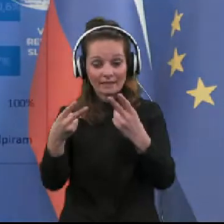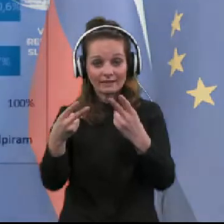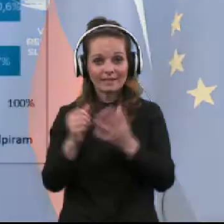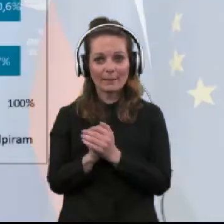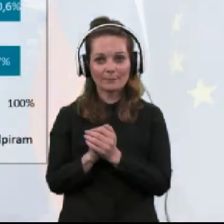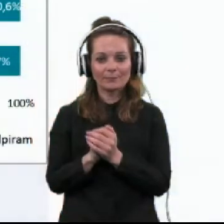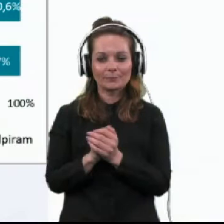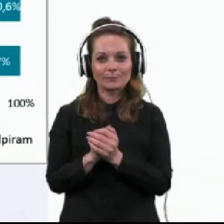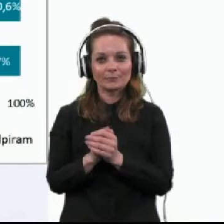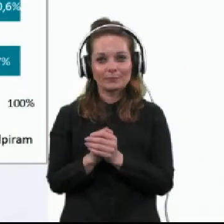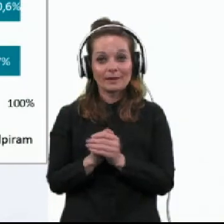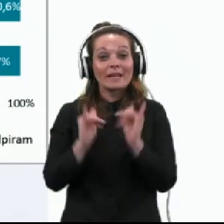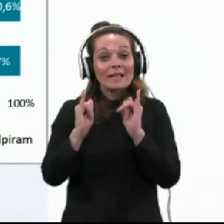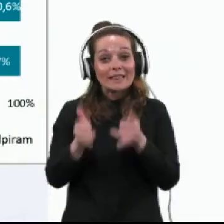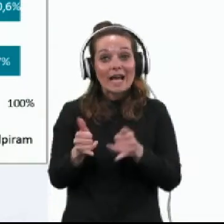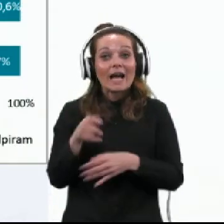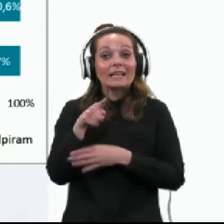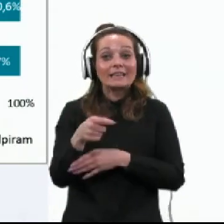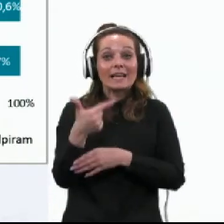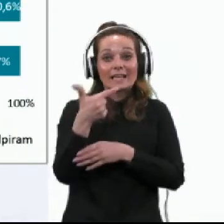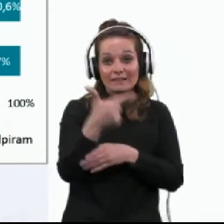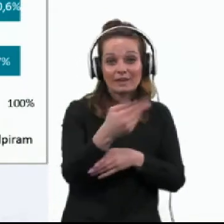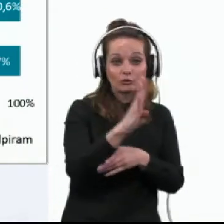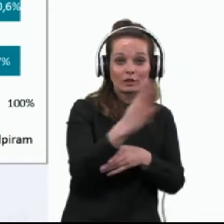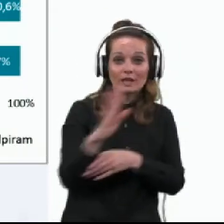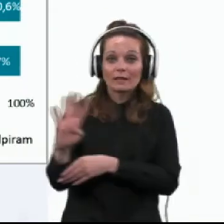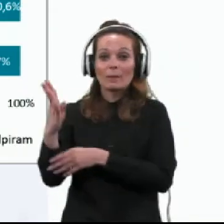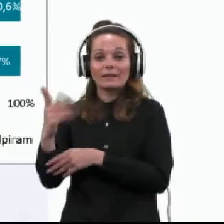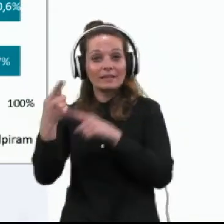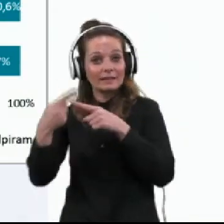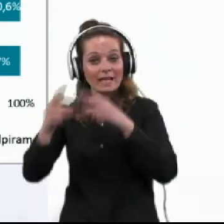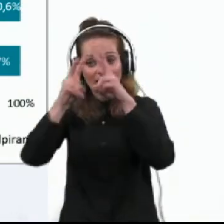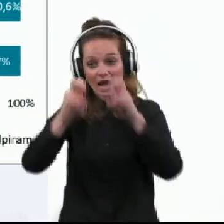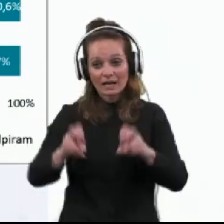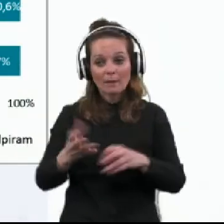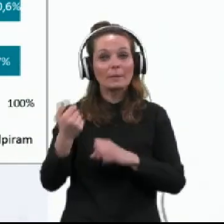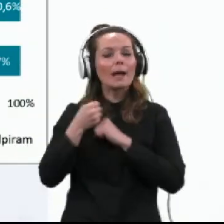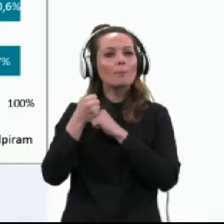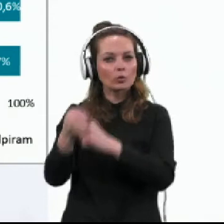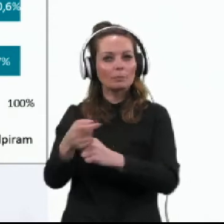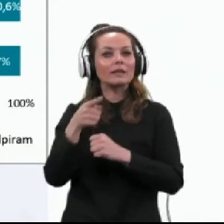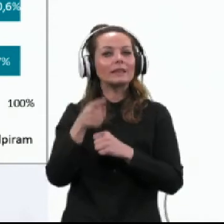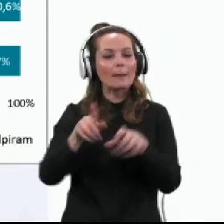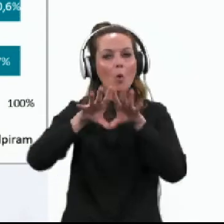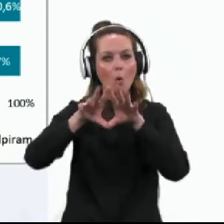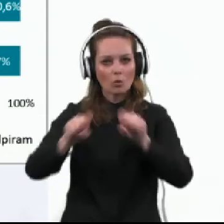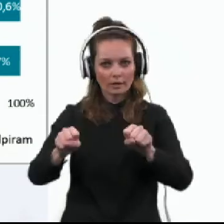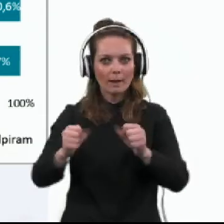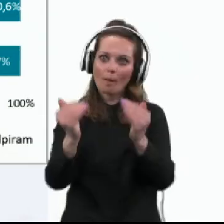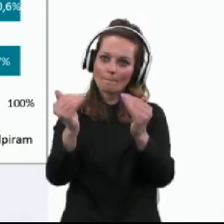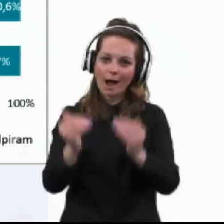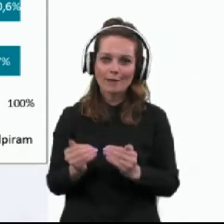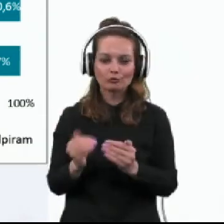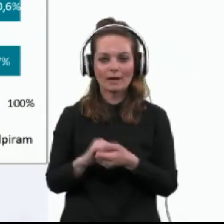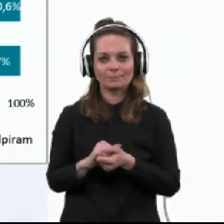sliko, da v teh dveh, četrtem in petem valu je bila podpora temu ukrepu bistveno